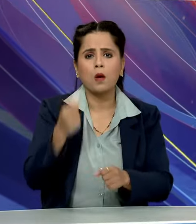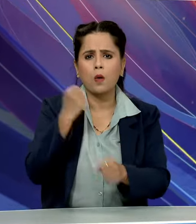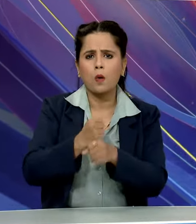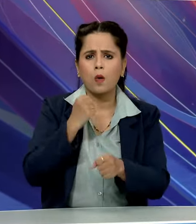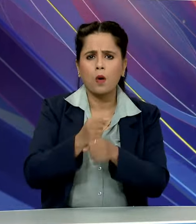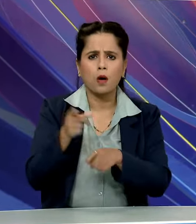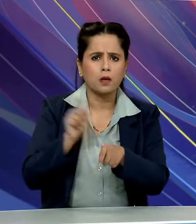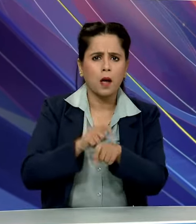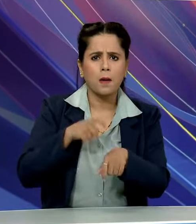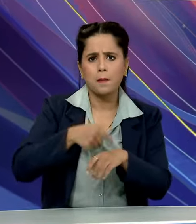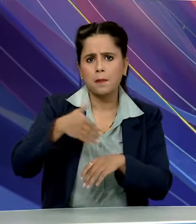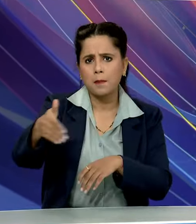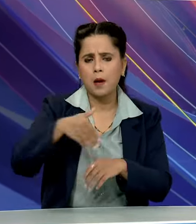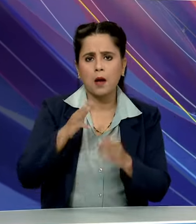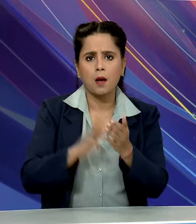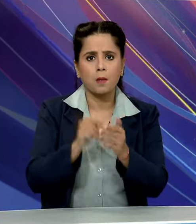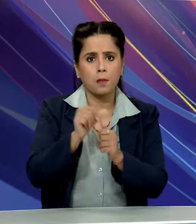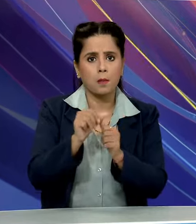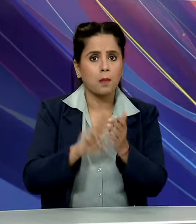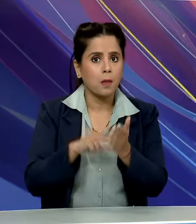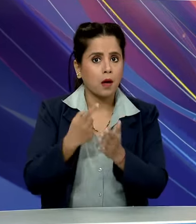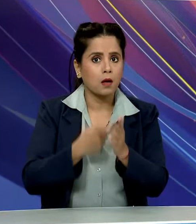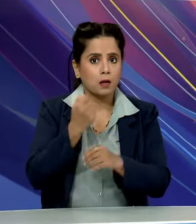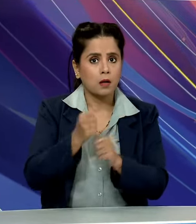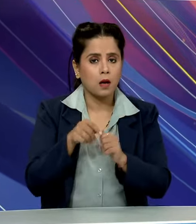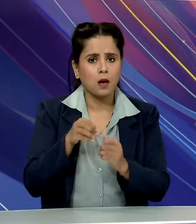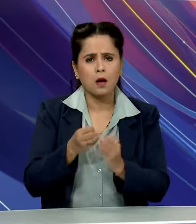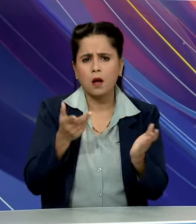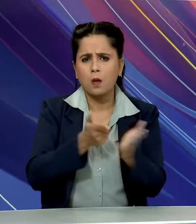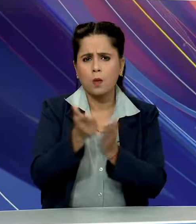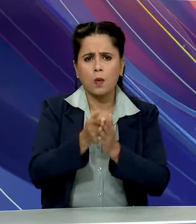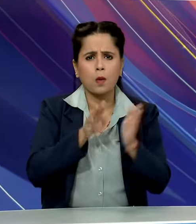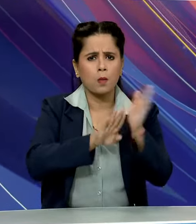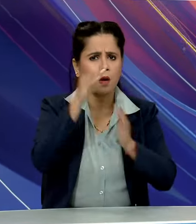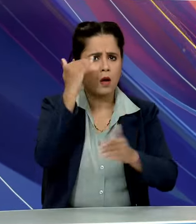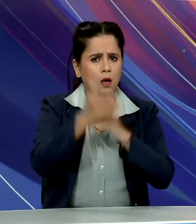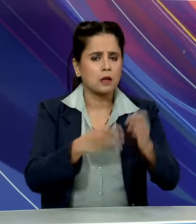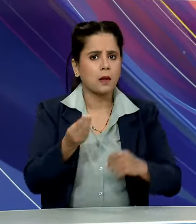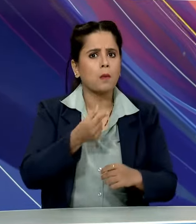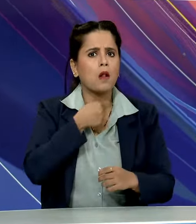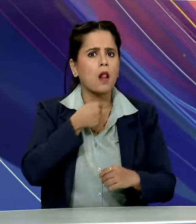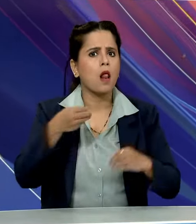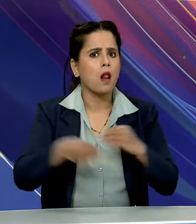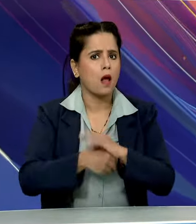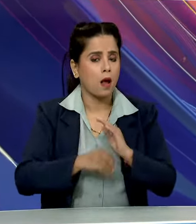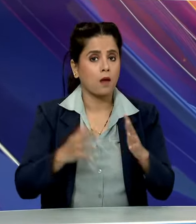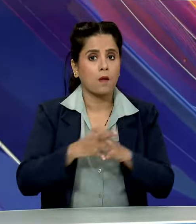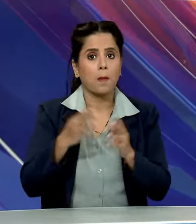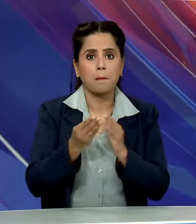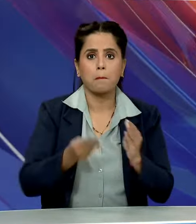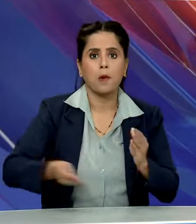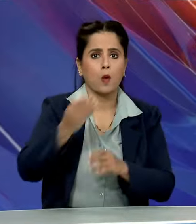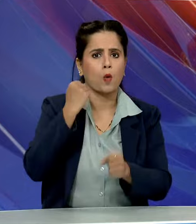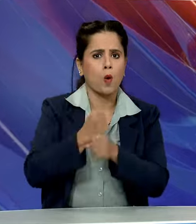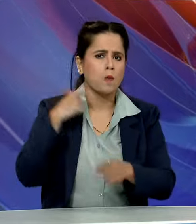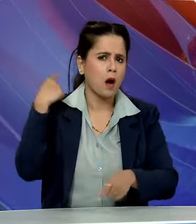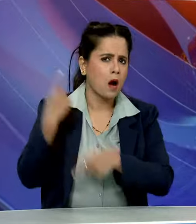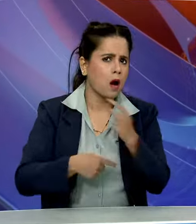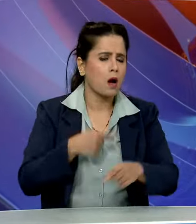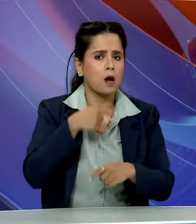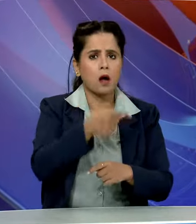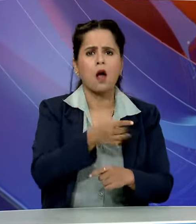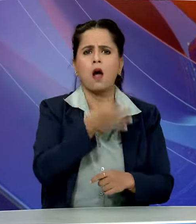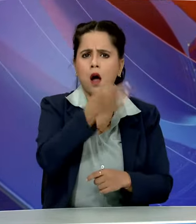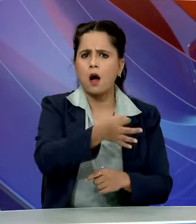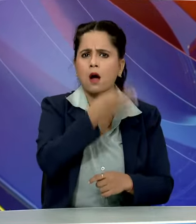कारेकाल में मनरेगा सहित तमाम ग्रामीड विकास योचनाओं में हुई है धांदली, बंगाल सरकार ने बार-बार मांगे जाने